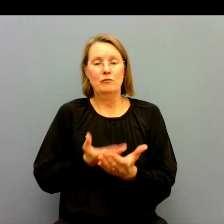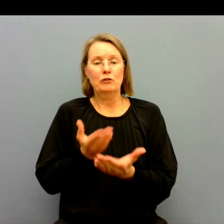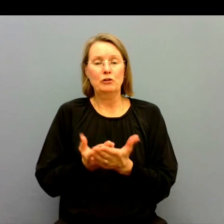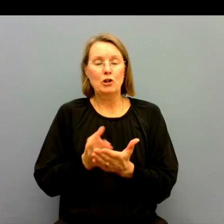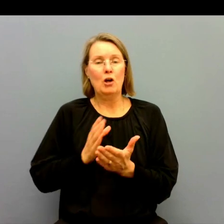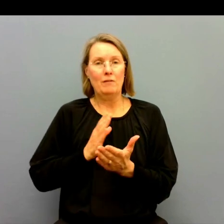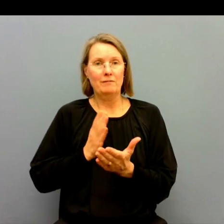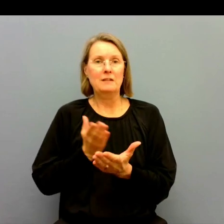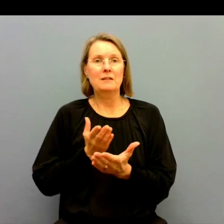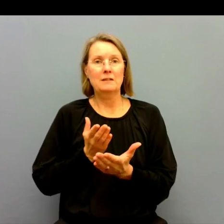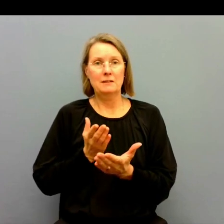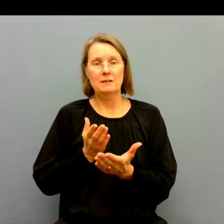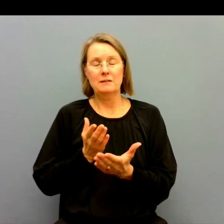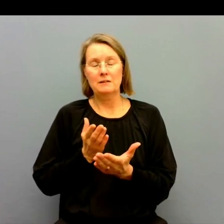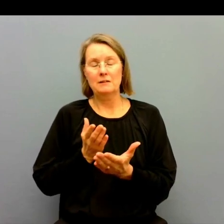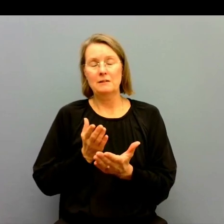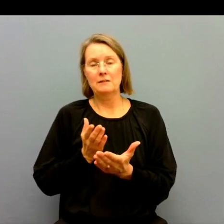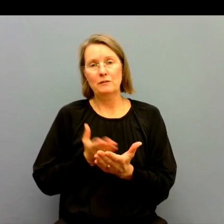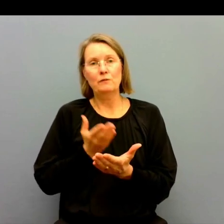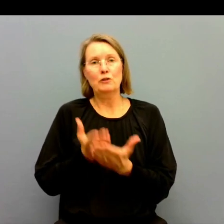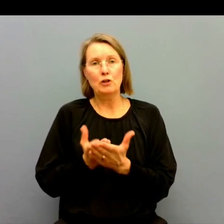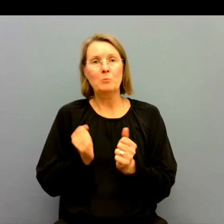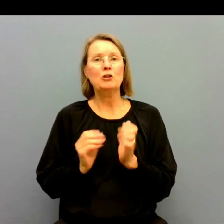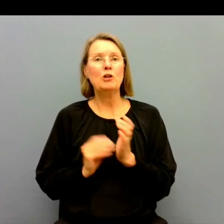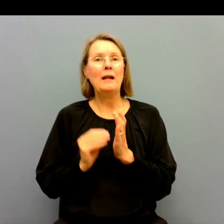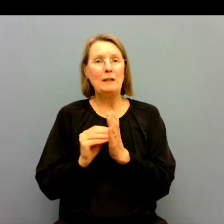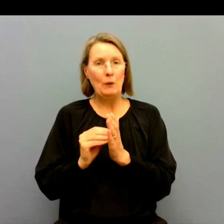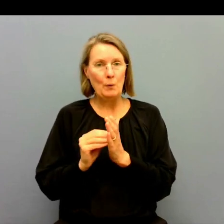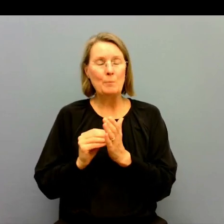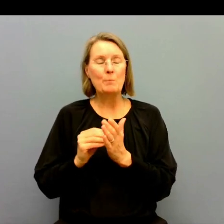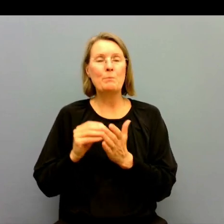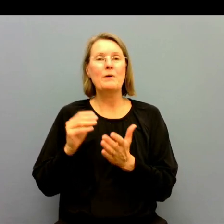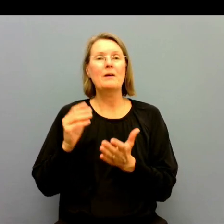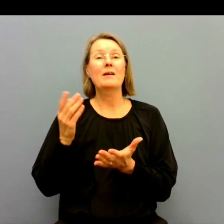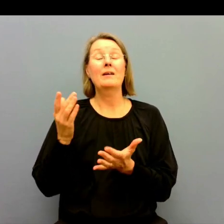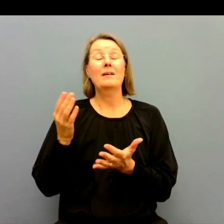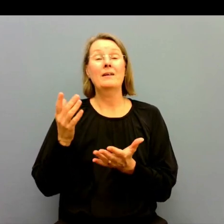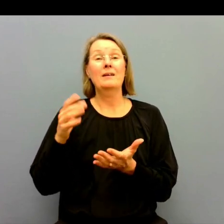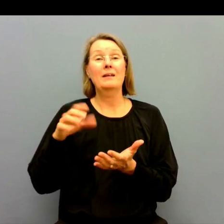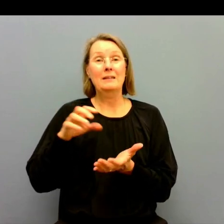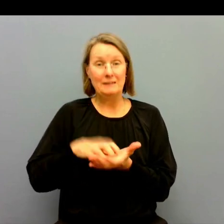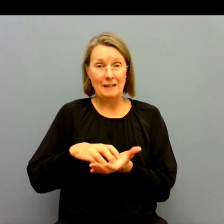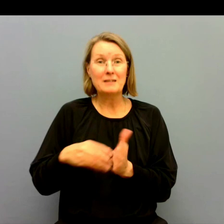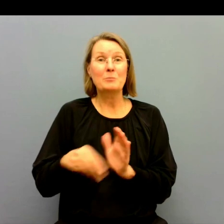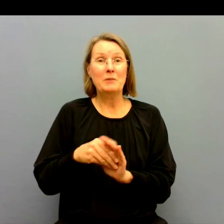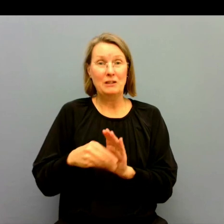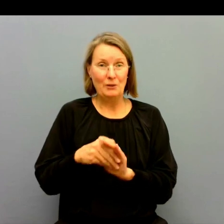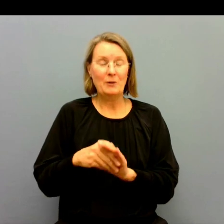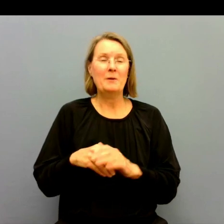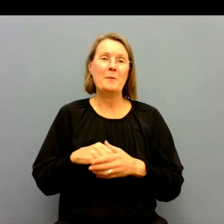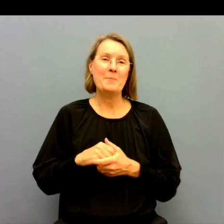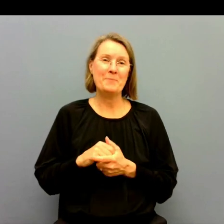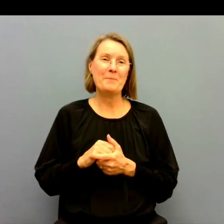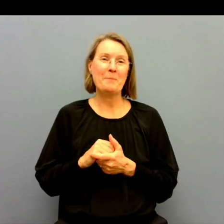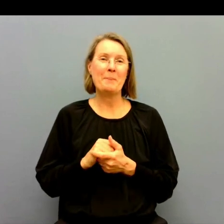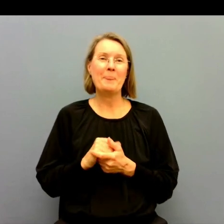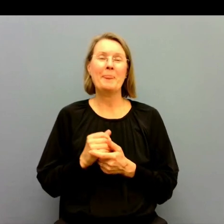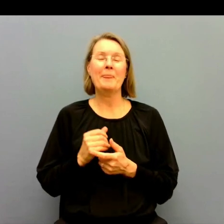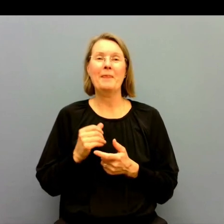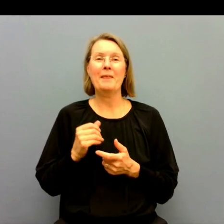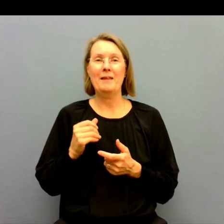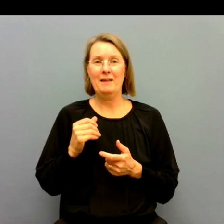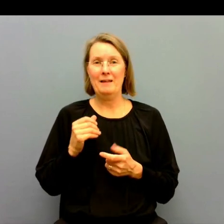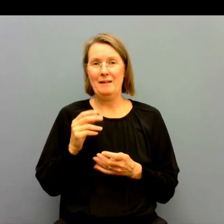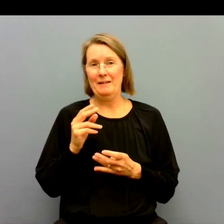att statsbidraget i regionerna skulle räknas upp just kopplat till tolktjänsten. Är det något som ni har några